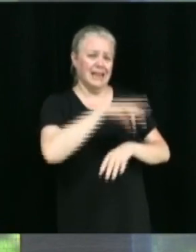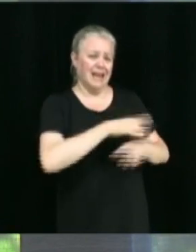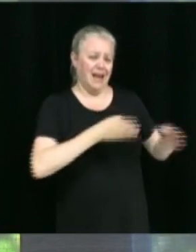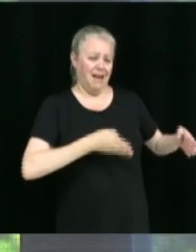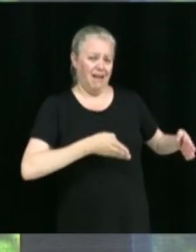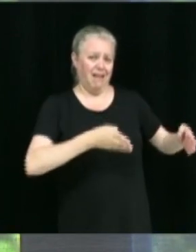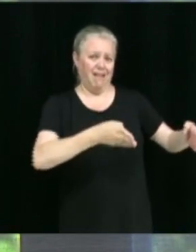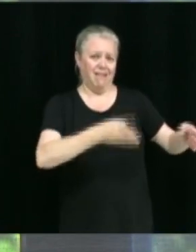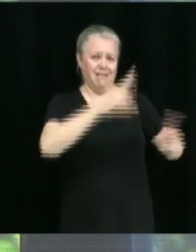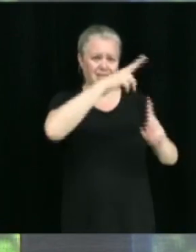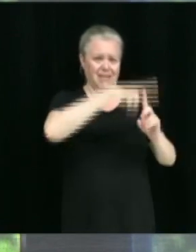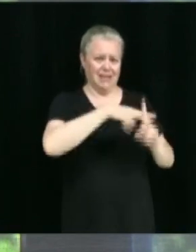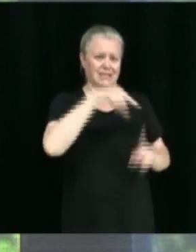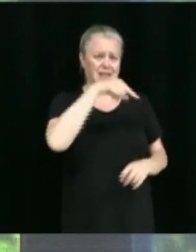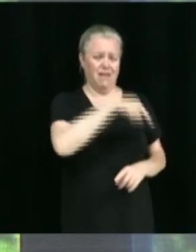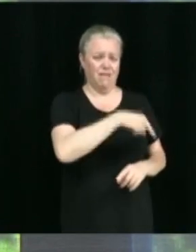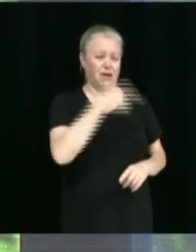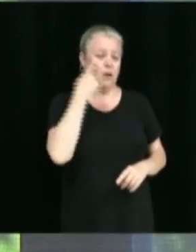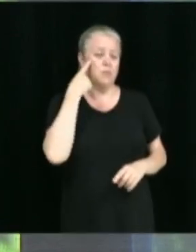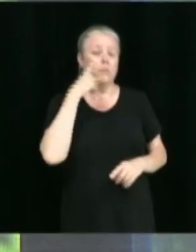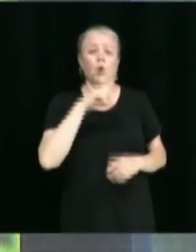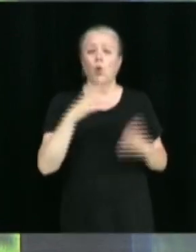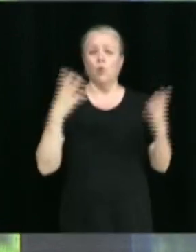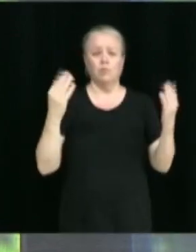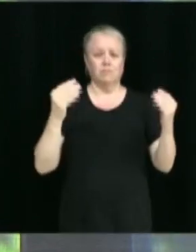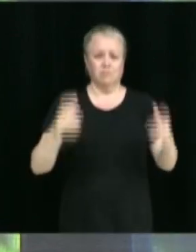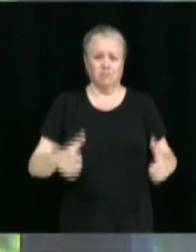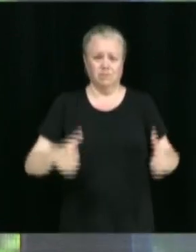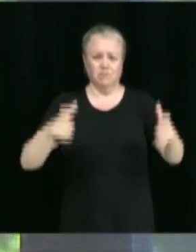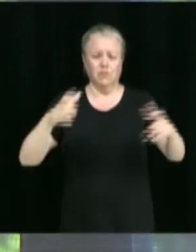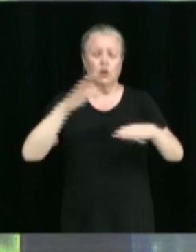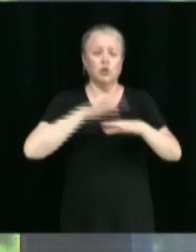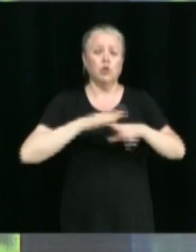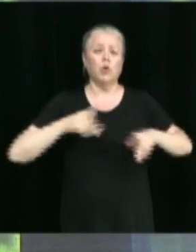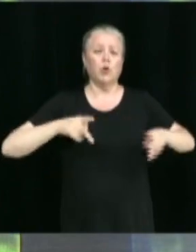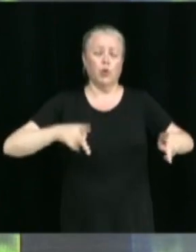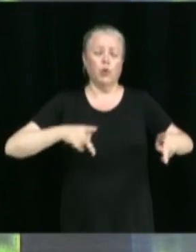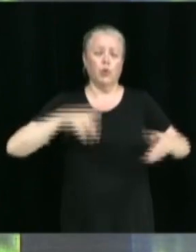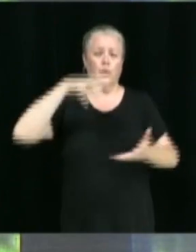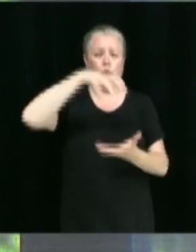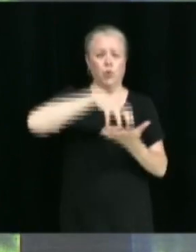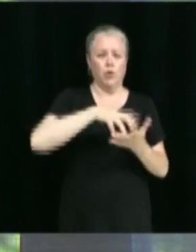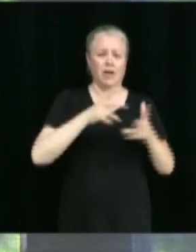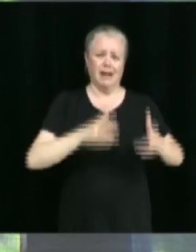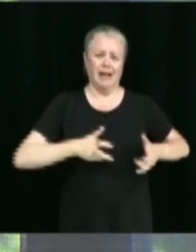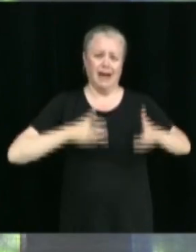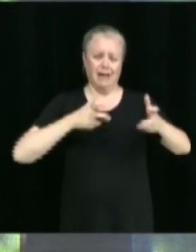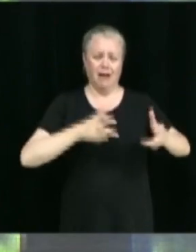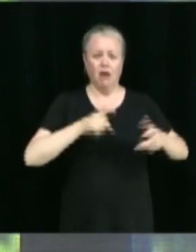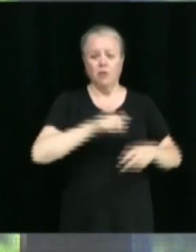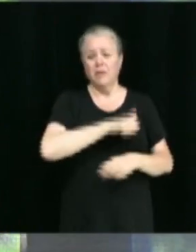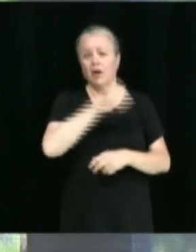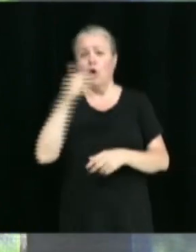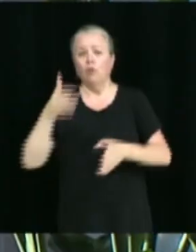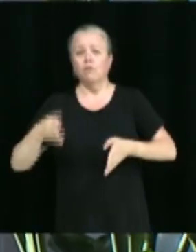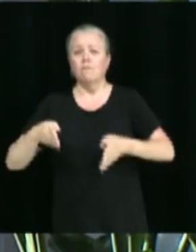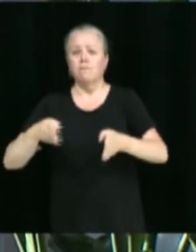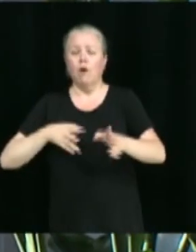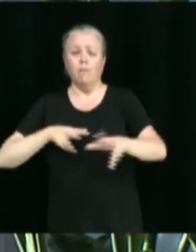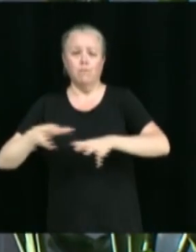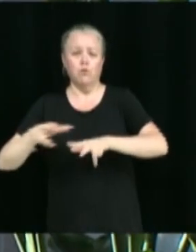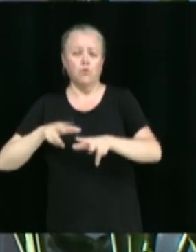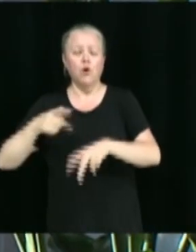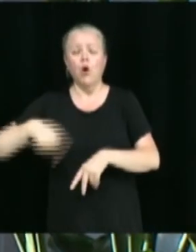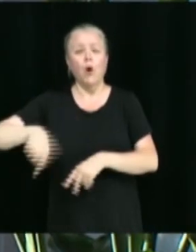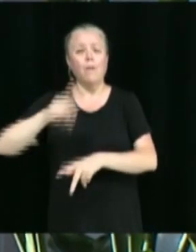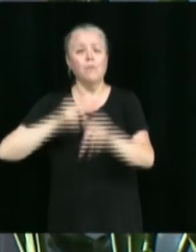mineur concernant l'immeuble situé sur la rue de la gare, ainsi qu'une voie publique autrefois désignée comme étant la rue de Bigaré. J'ai d